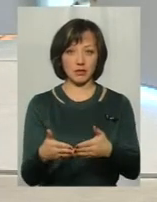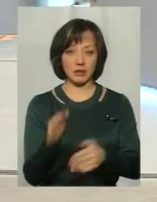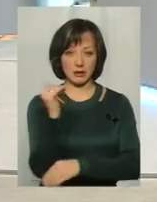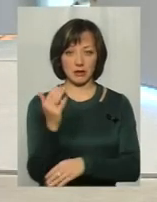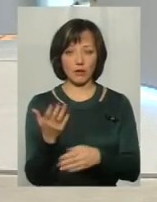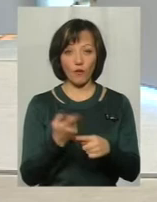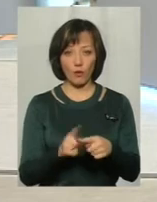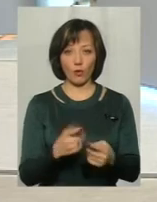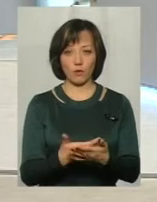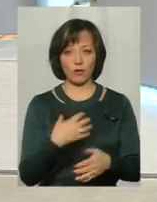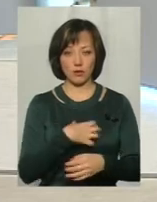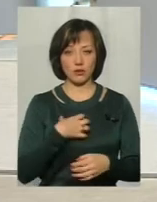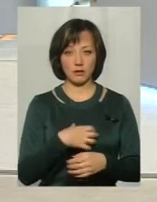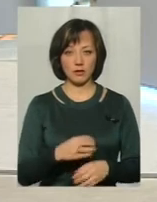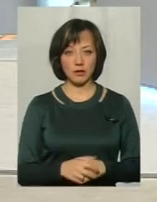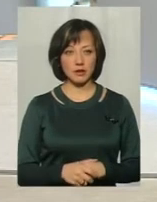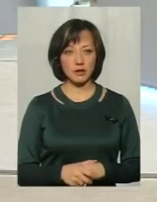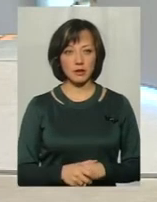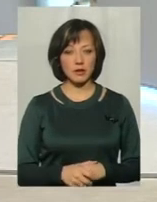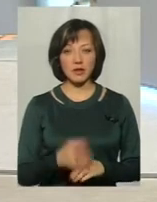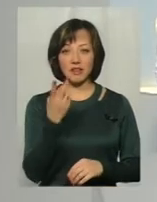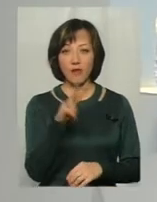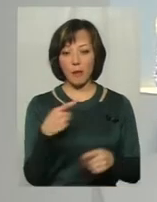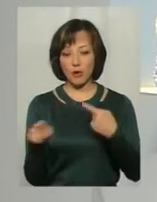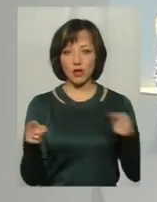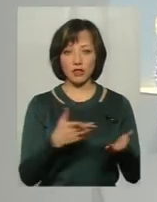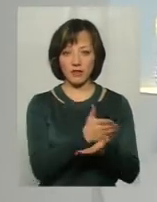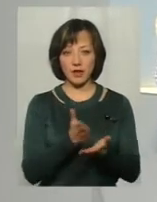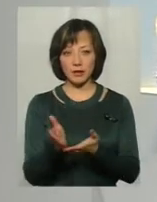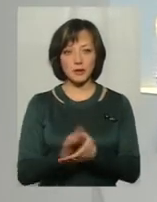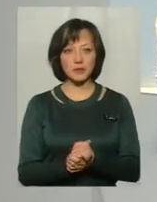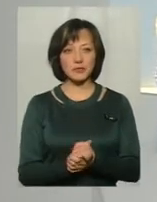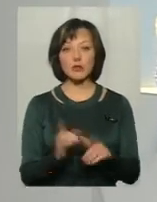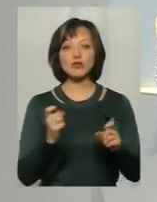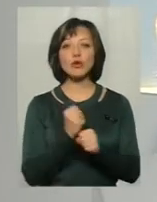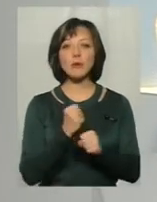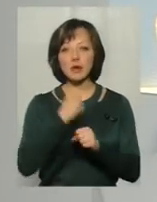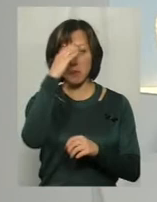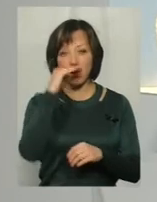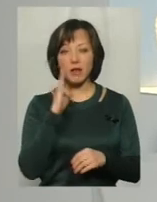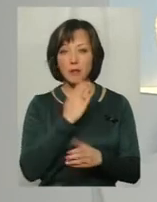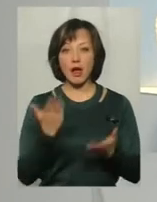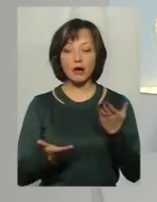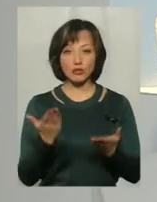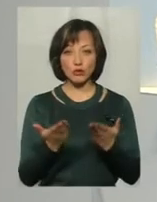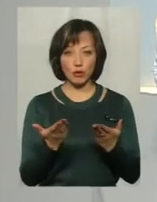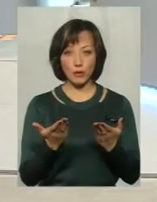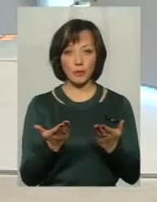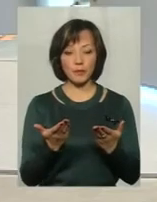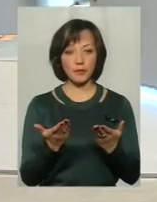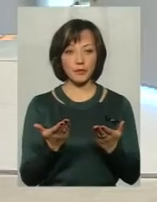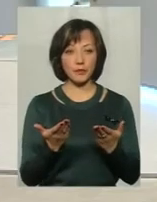дітині. Ось два протилежних варіанти. Пане Богдан, перед вас питання, що ж робити батькам, якщо все ж таки